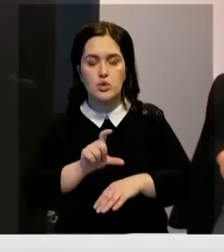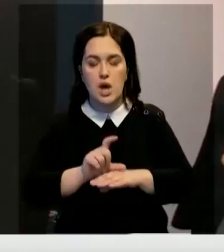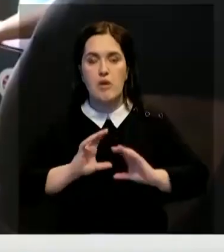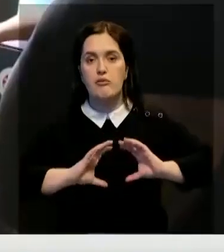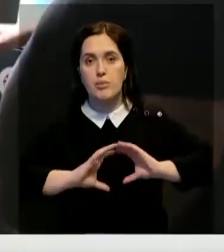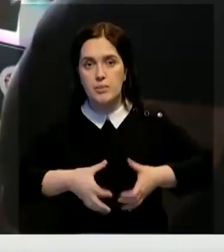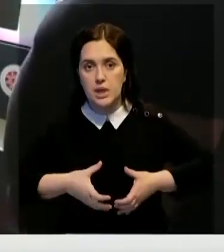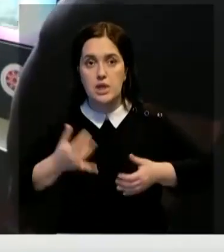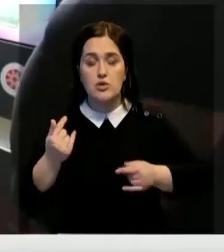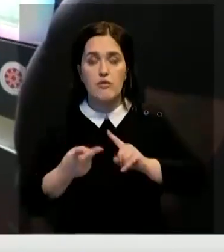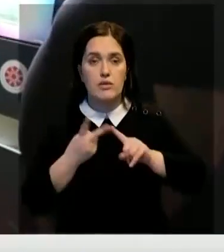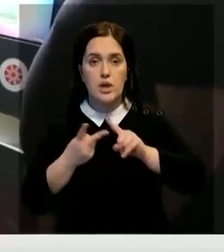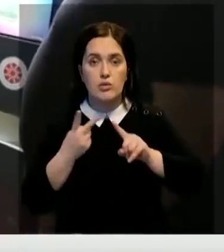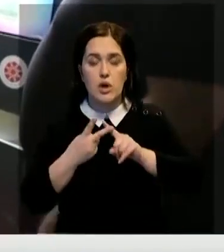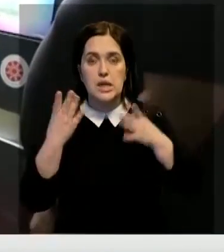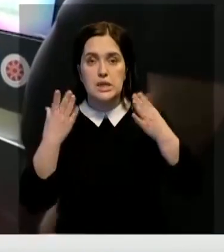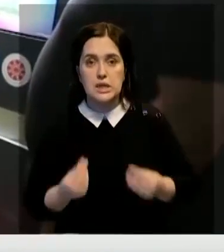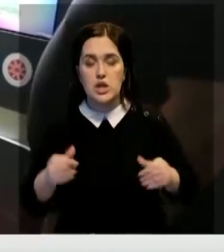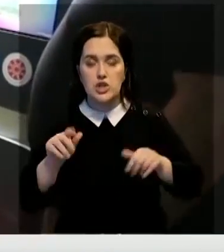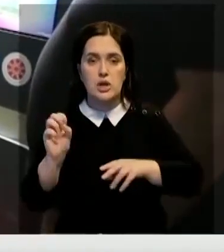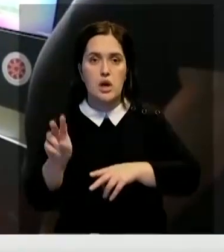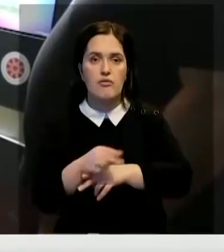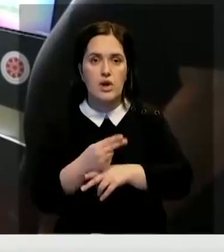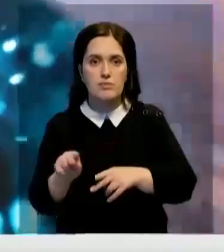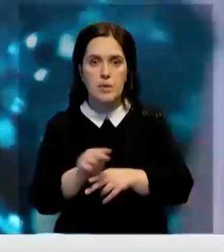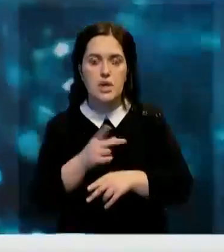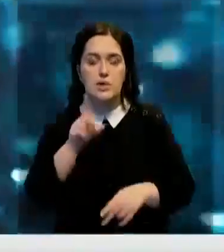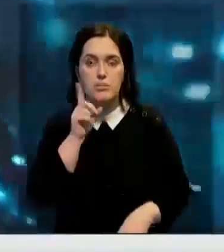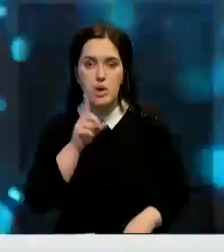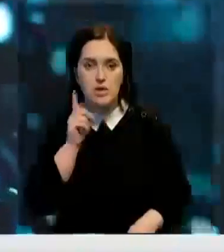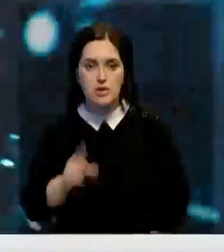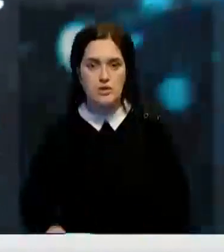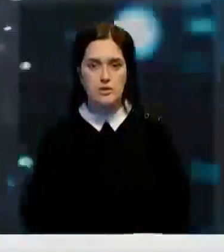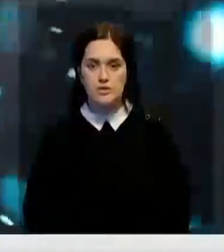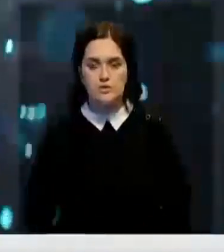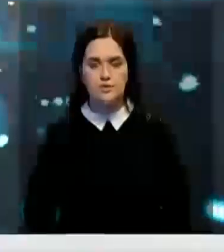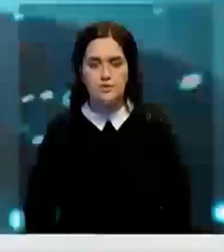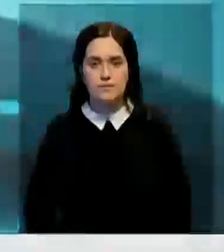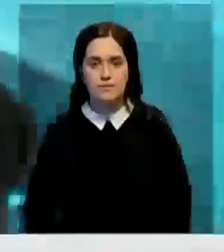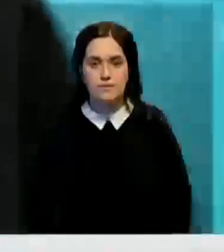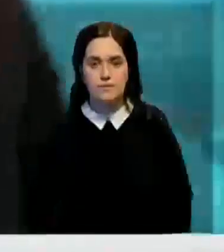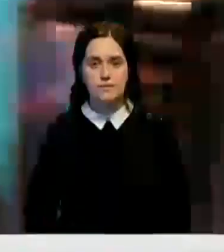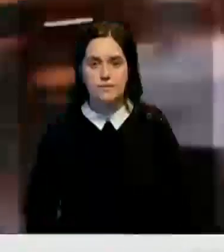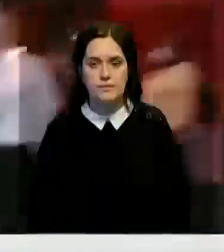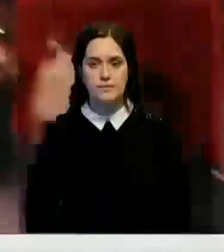Сегодня, во второй день, решают, как воспитать творческую молодежь. Вероника Боярова, Хабар, 24.